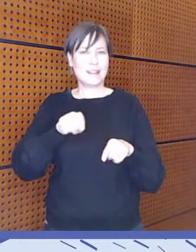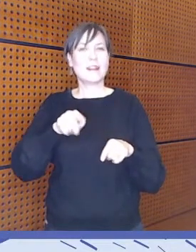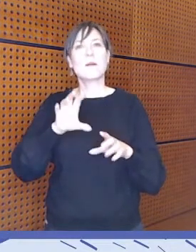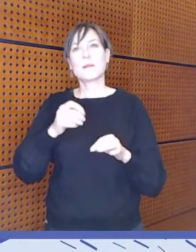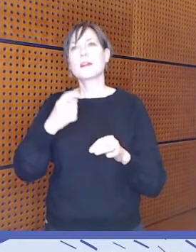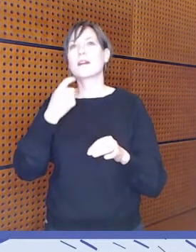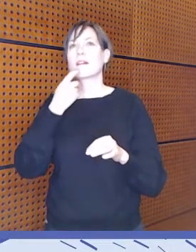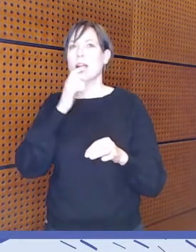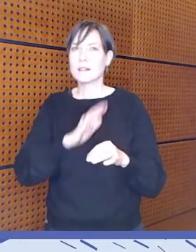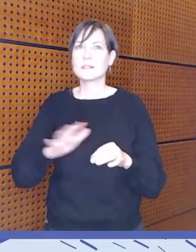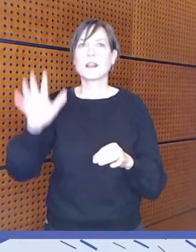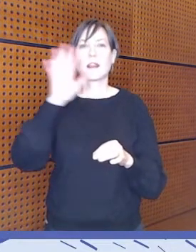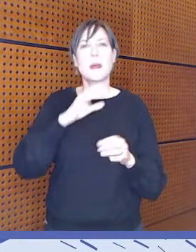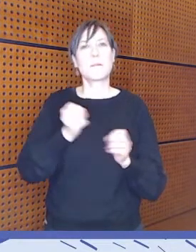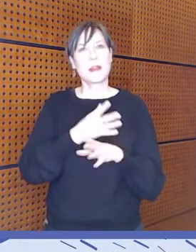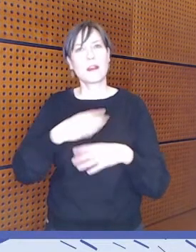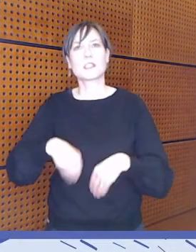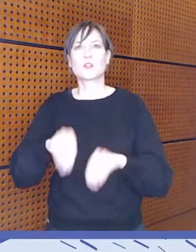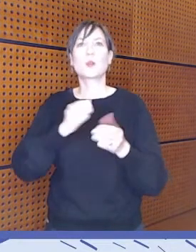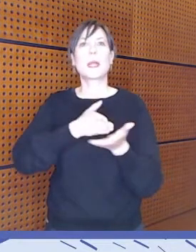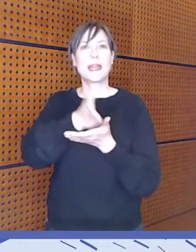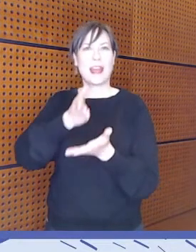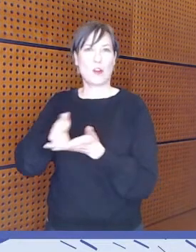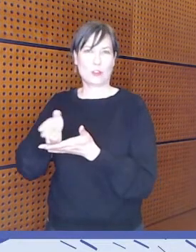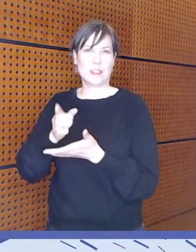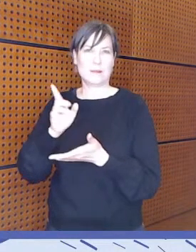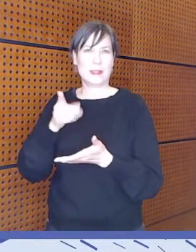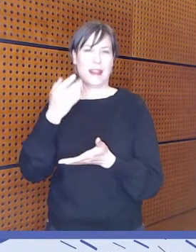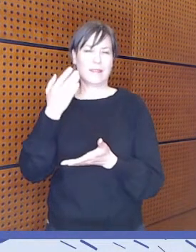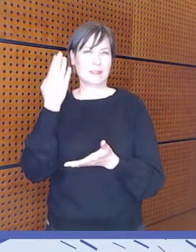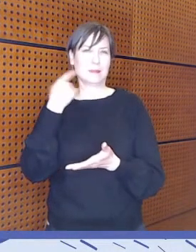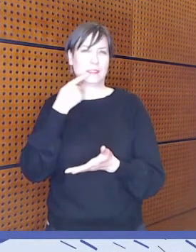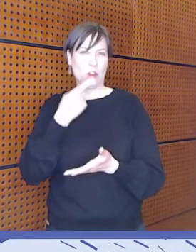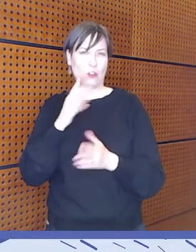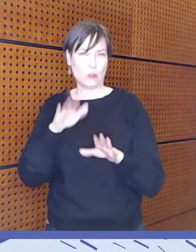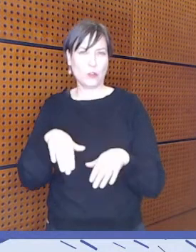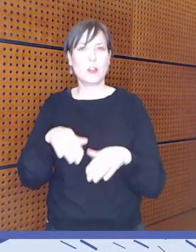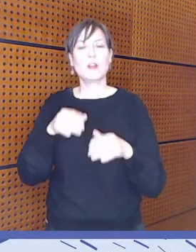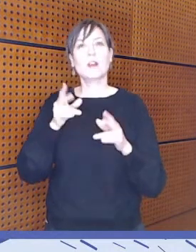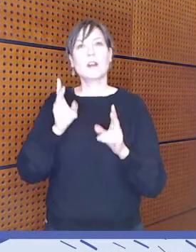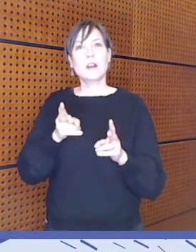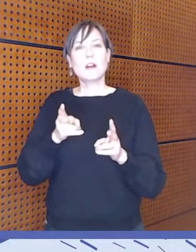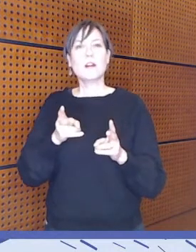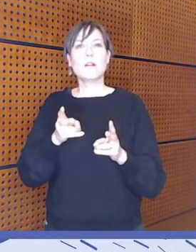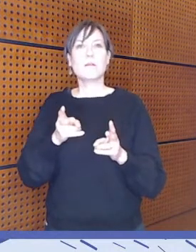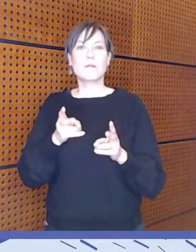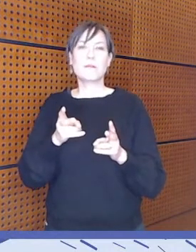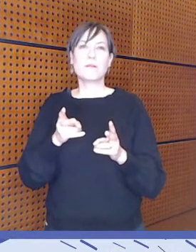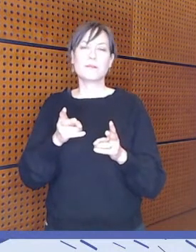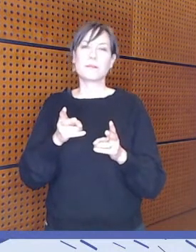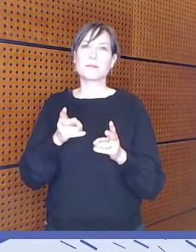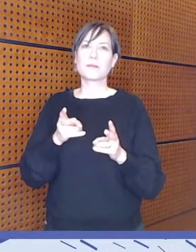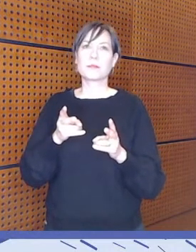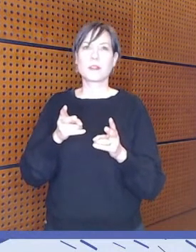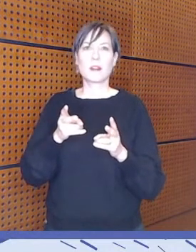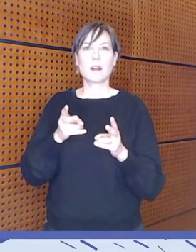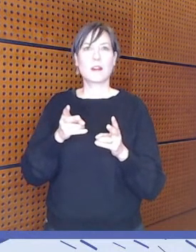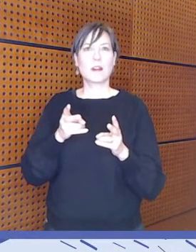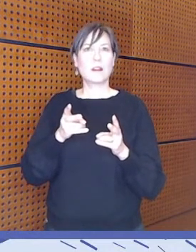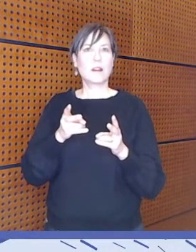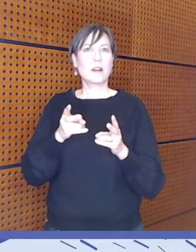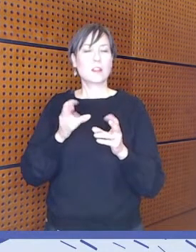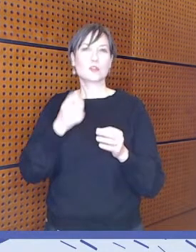mediakasvatuslinjaukset, mitkä Lauri mainitsi. Ja siellä on tosiaan se havainto esitetty, että aikuiset ja erityisryhmät ovat jääneet toistaiseksi varjon